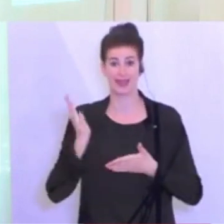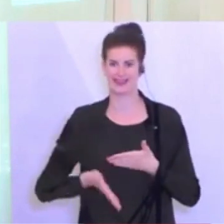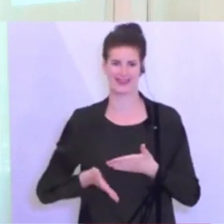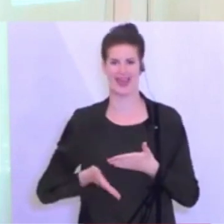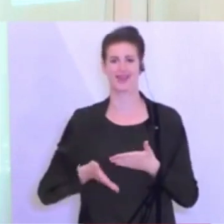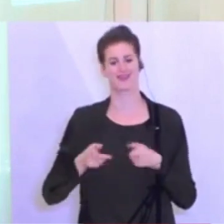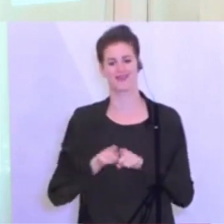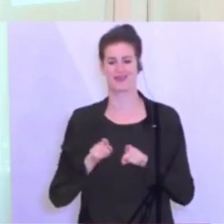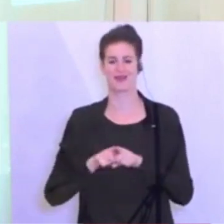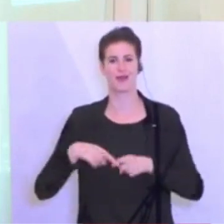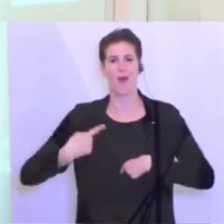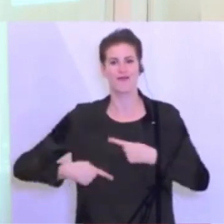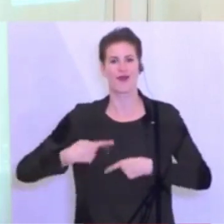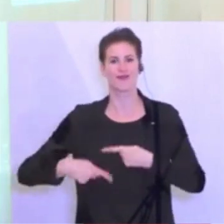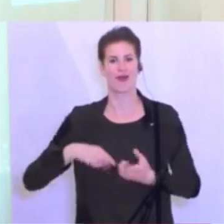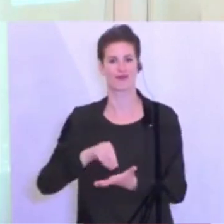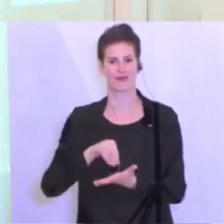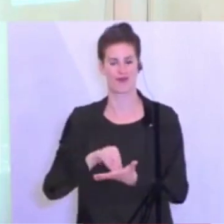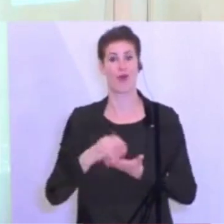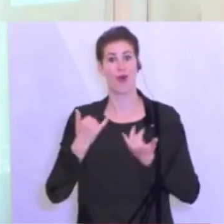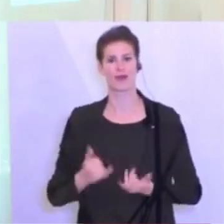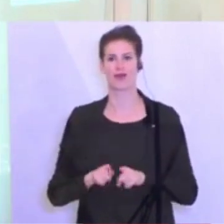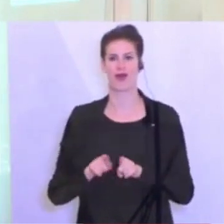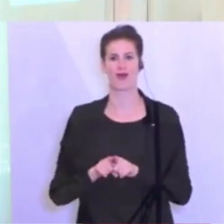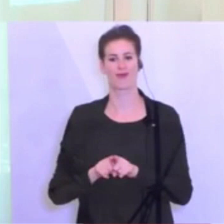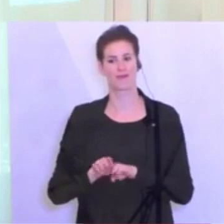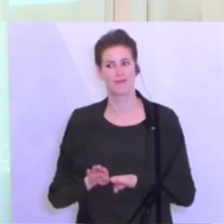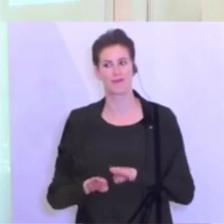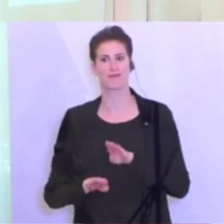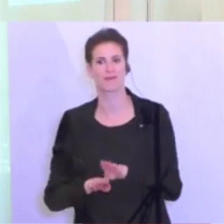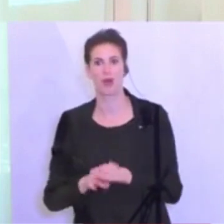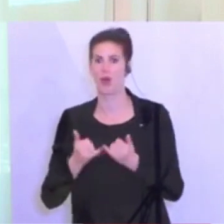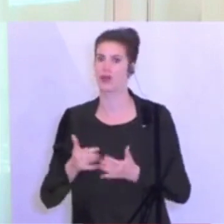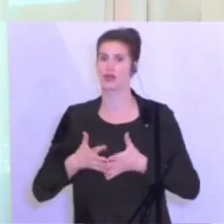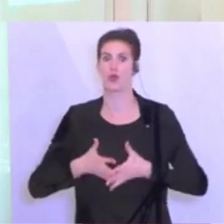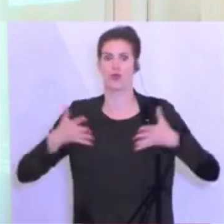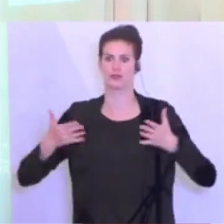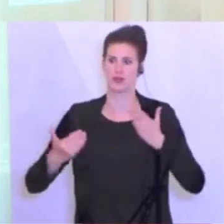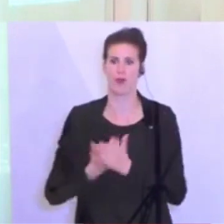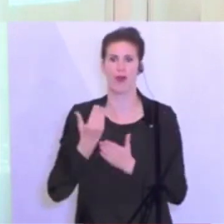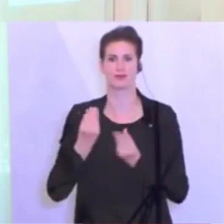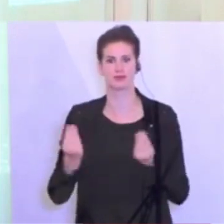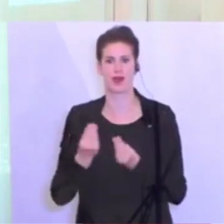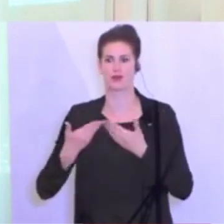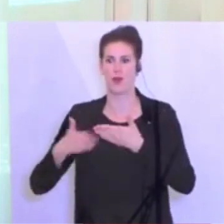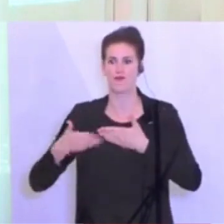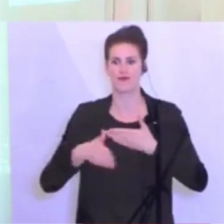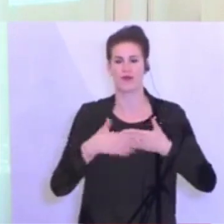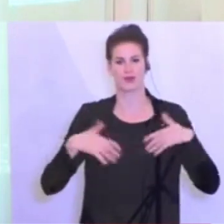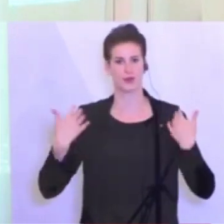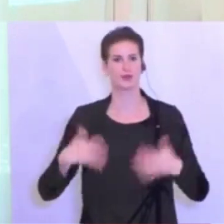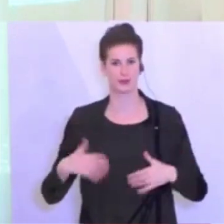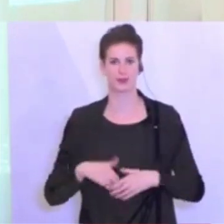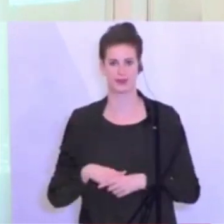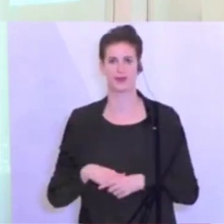wir gehen ja immer auch einen kleinen Schritt wieder weiter. Heute großes Öffnungsprogramm mit dem heutigen Tag, das Wirklichkeit wird von